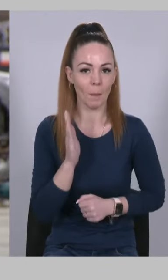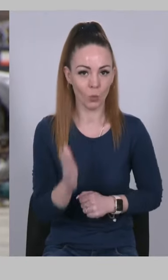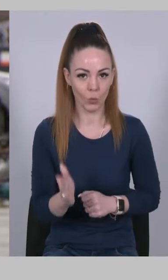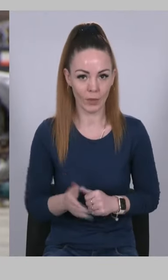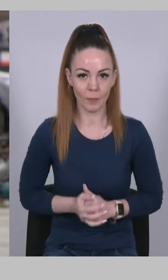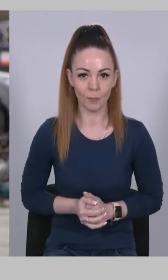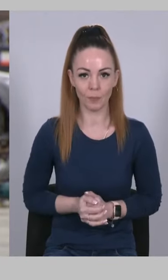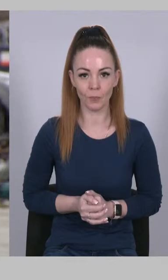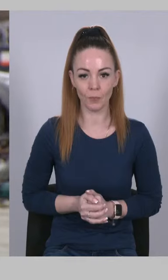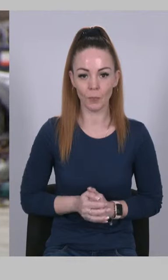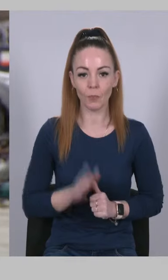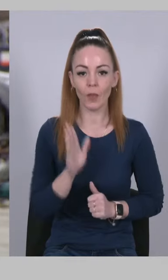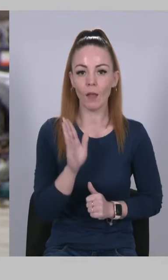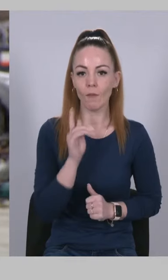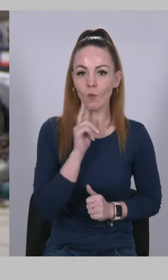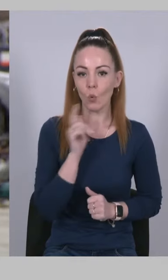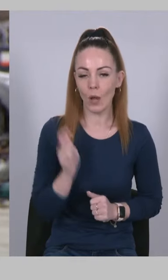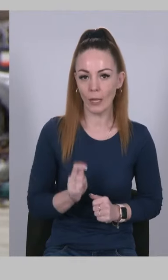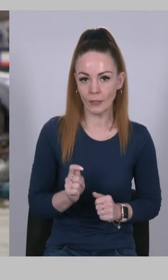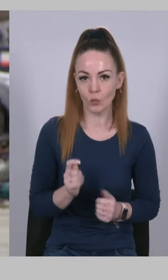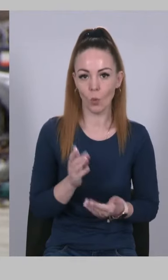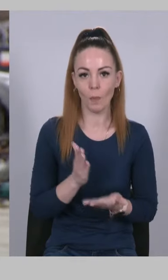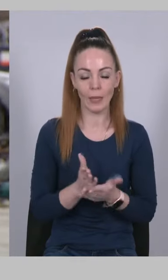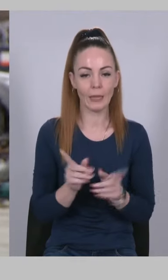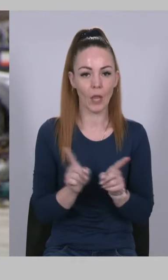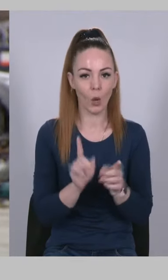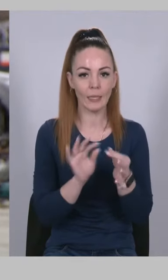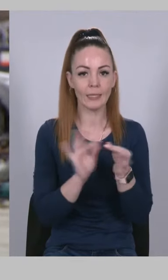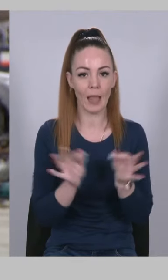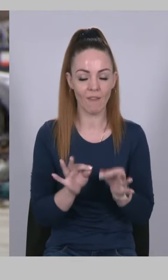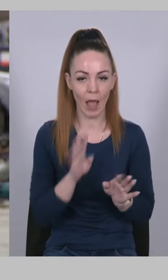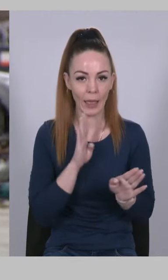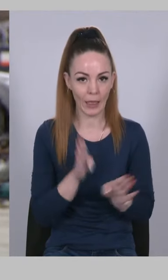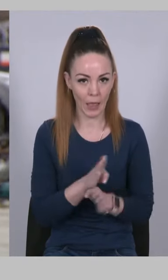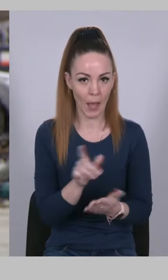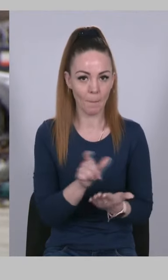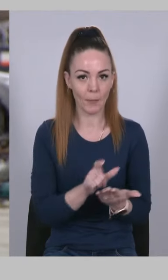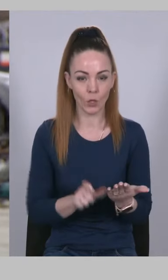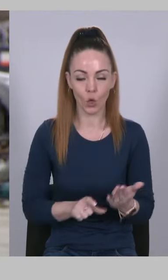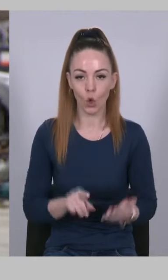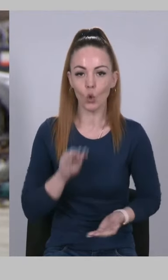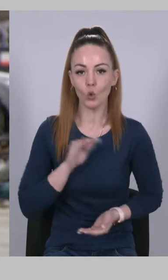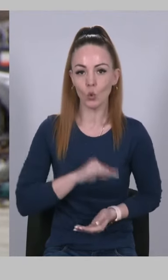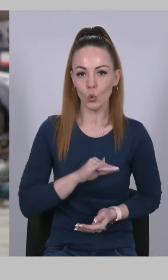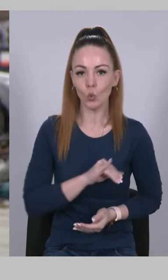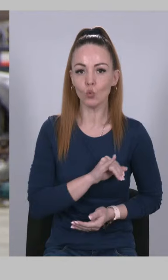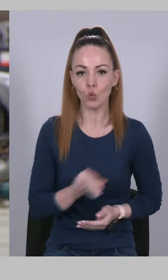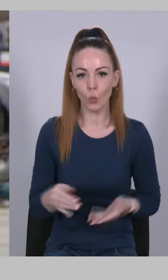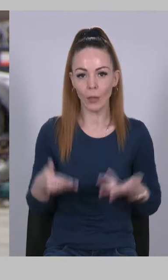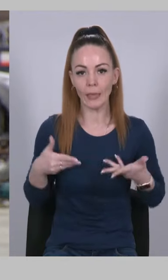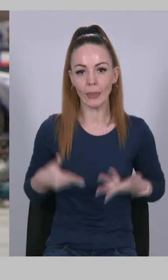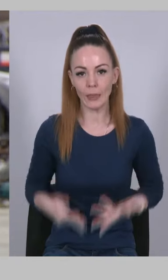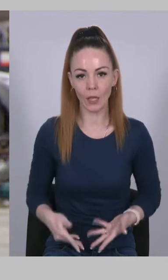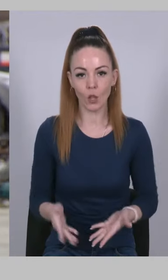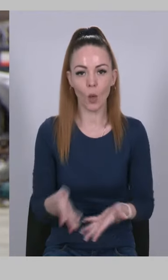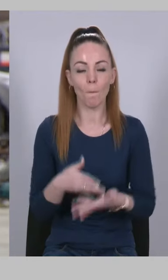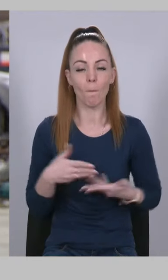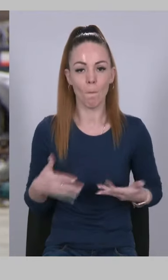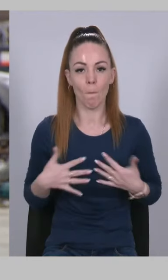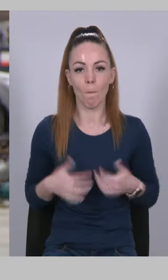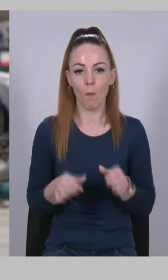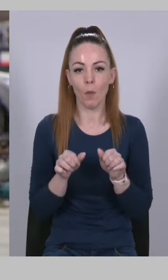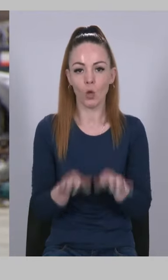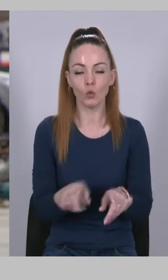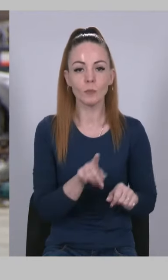В українському гімні є такі слова. «Душу і тіло ми положимо за